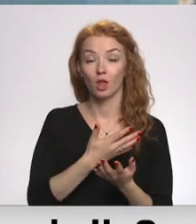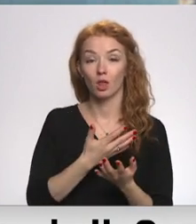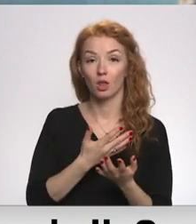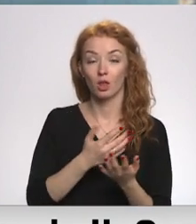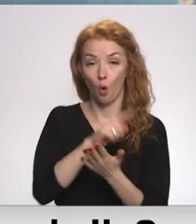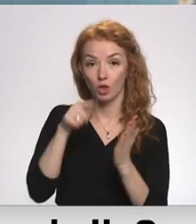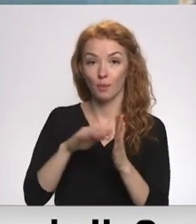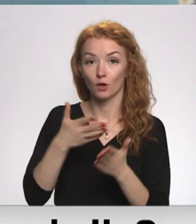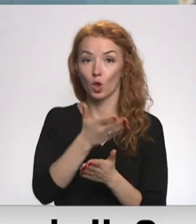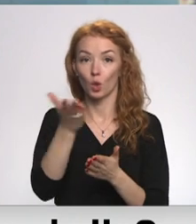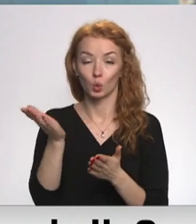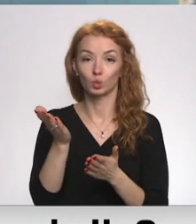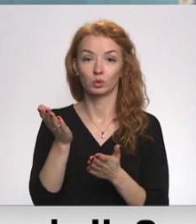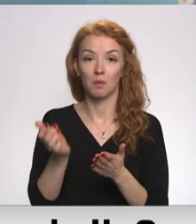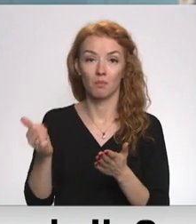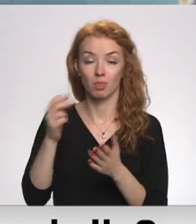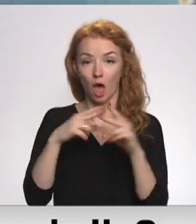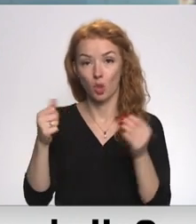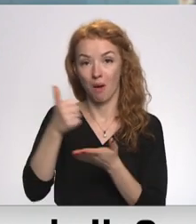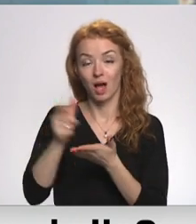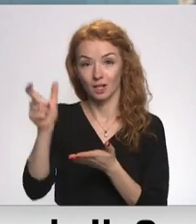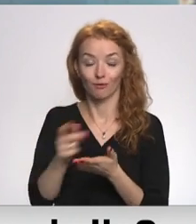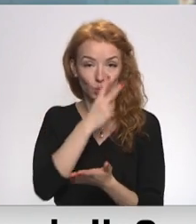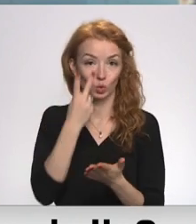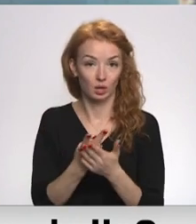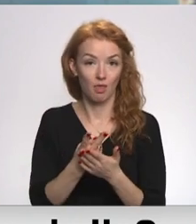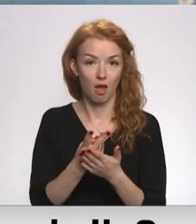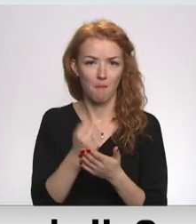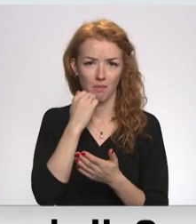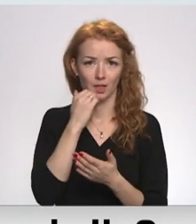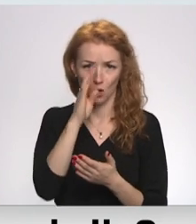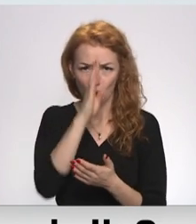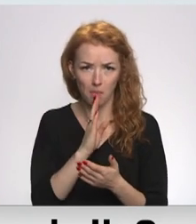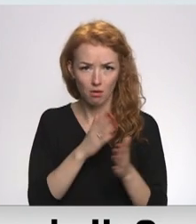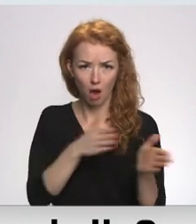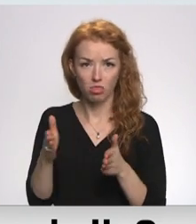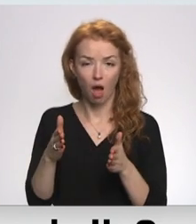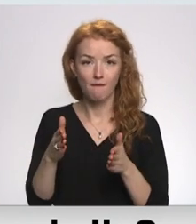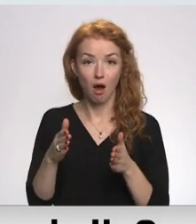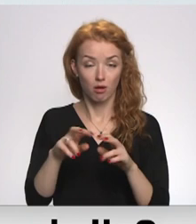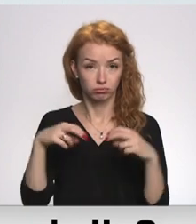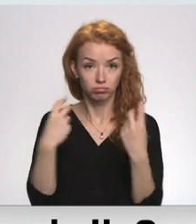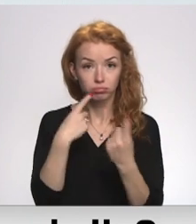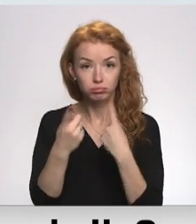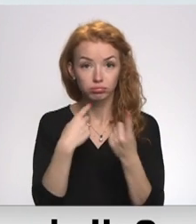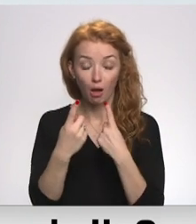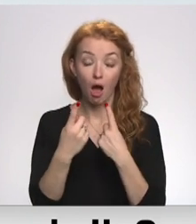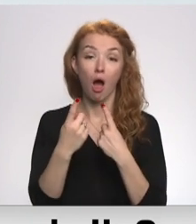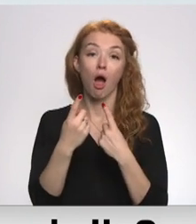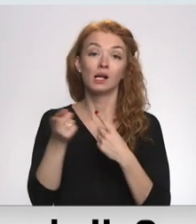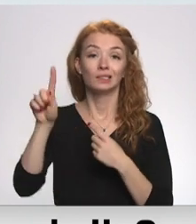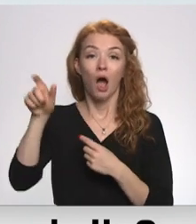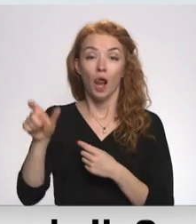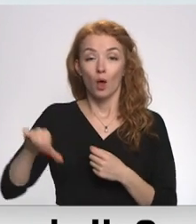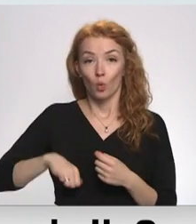Kremlis ir tiešām ļoti nopietni gatavs šādām sarunām? Iespējams, es neizslēdzu, ka